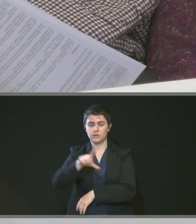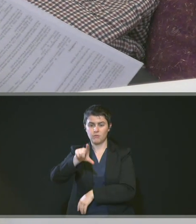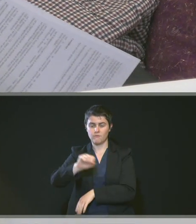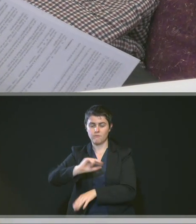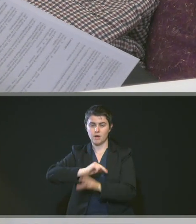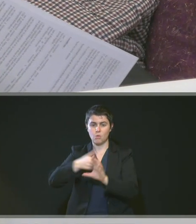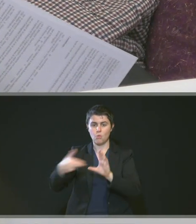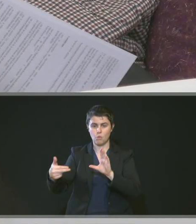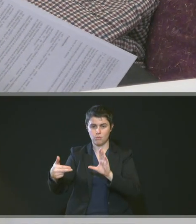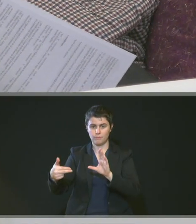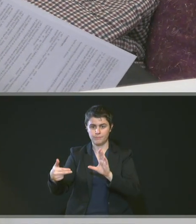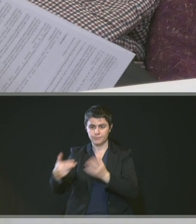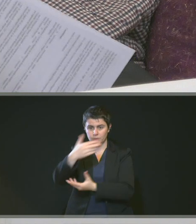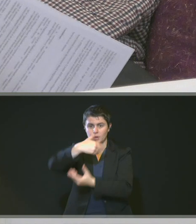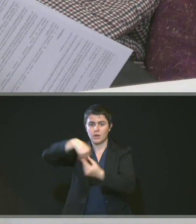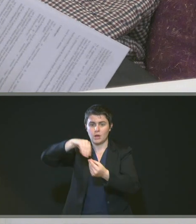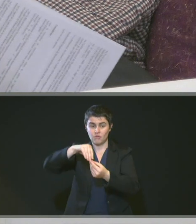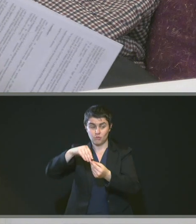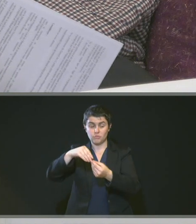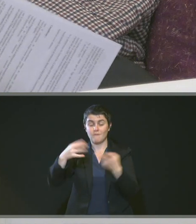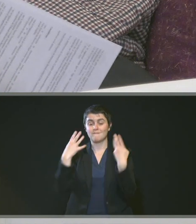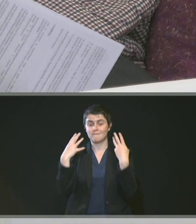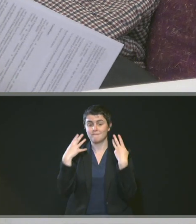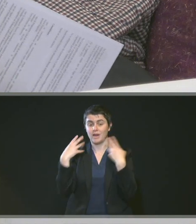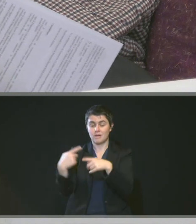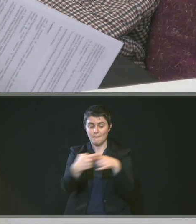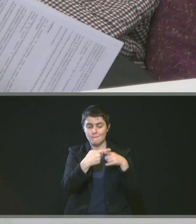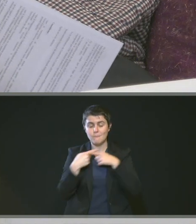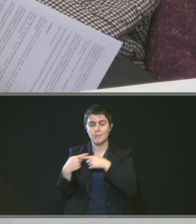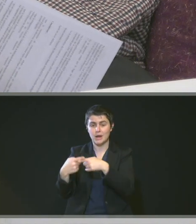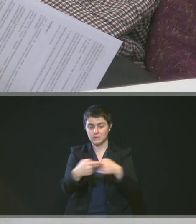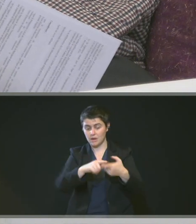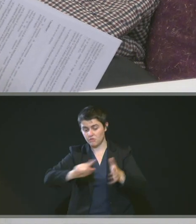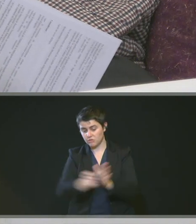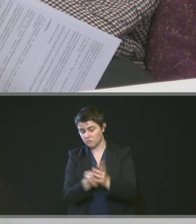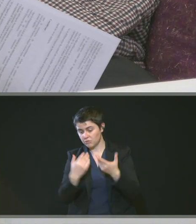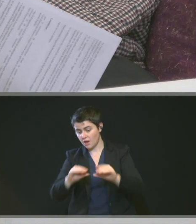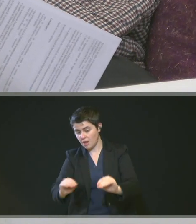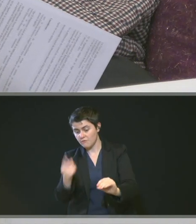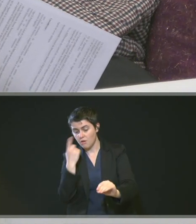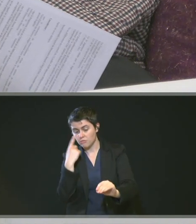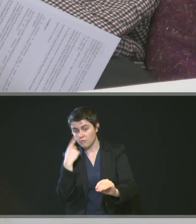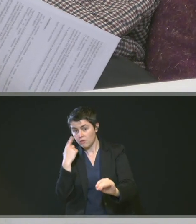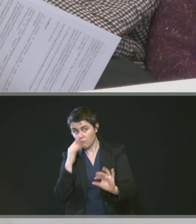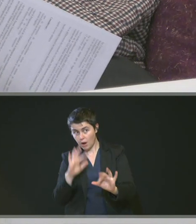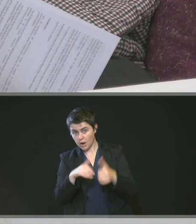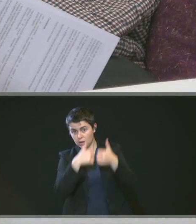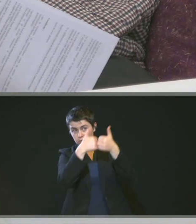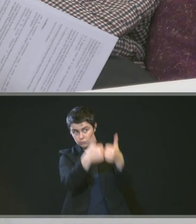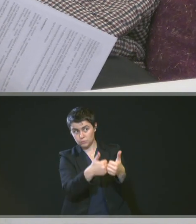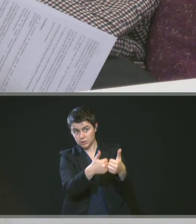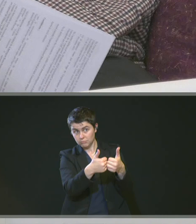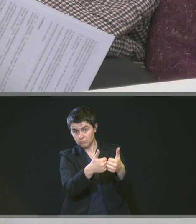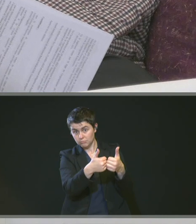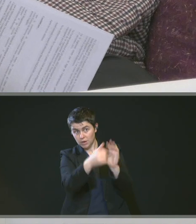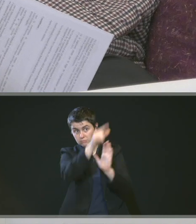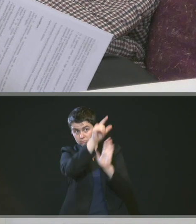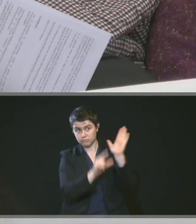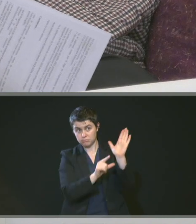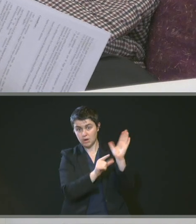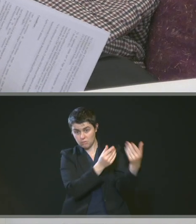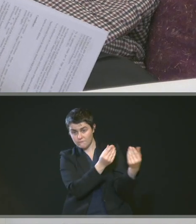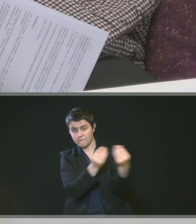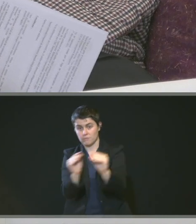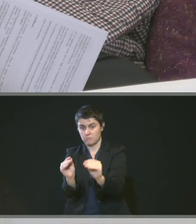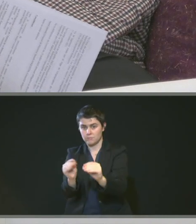conviendra d'ajouter des frais de portage qui seront évalués le jour de la vente conforme aux termes traités de concession conforme à l'avis du